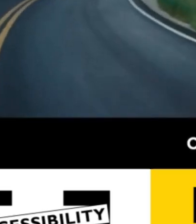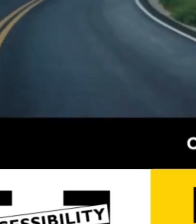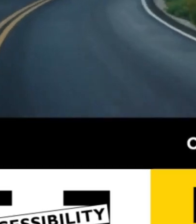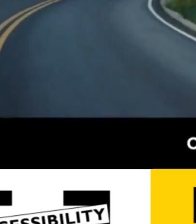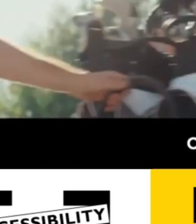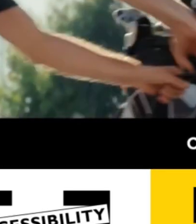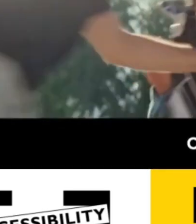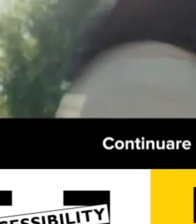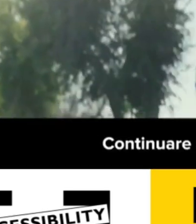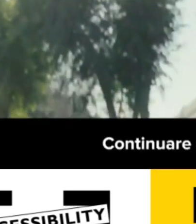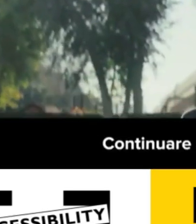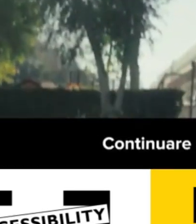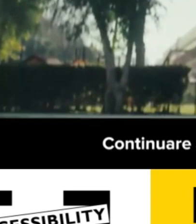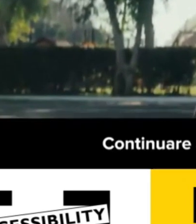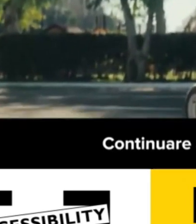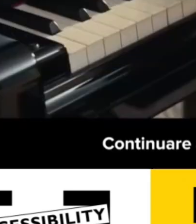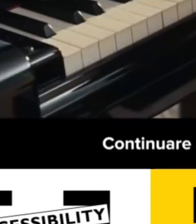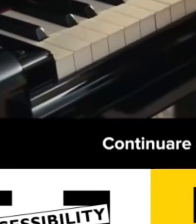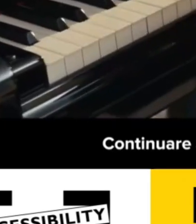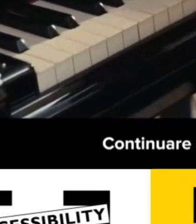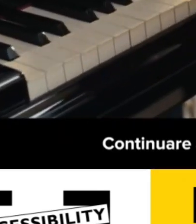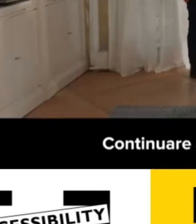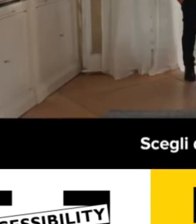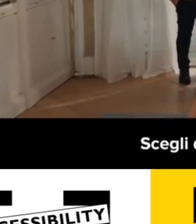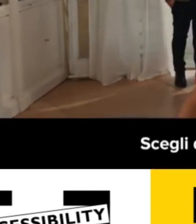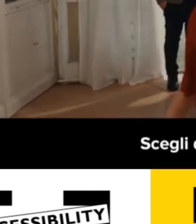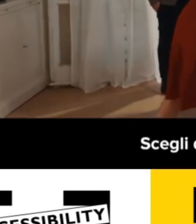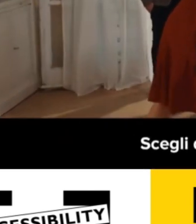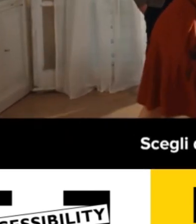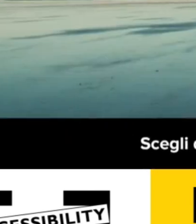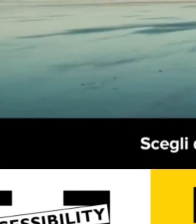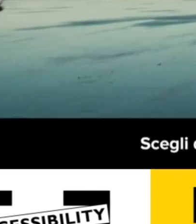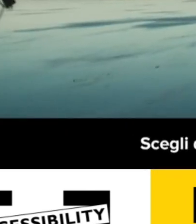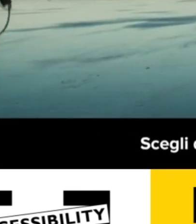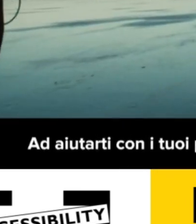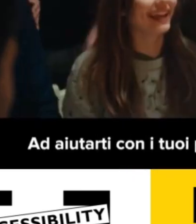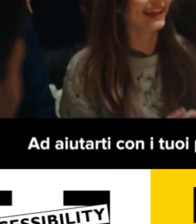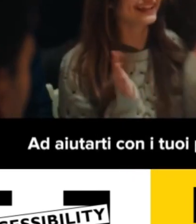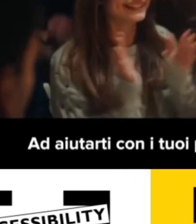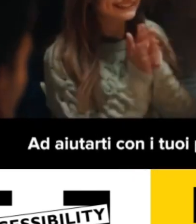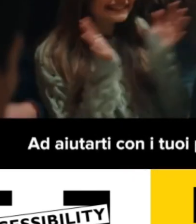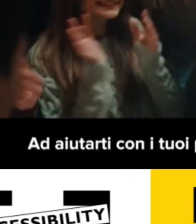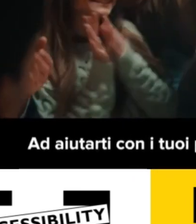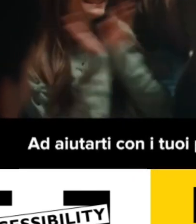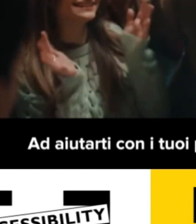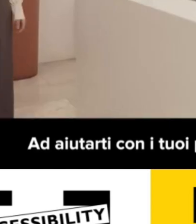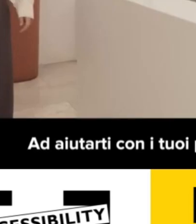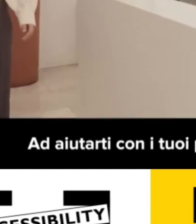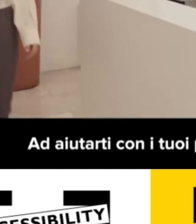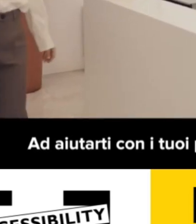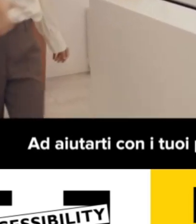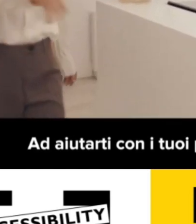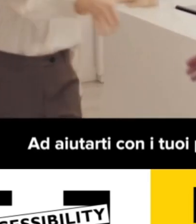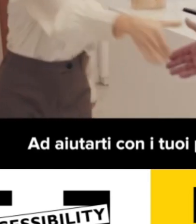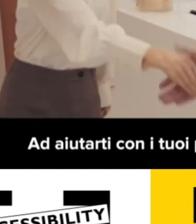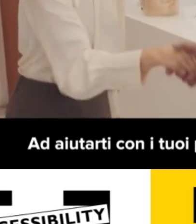cosa desideri davvero continuare a vivere appieno le tue passioni scegli quello che per te vale di più ad aiutarti con i tuoi progetti di vita